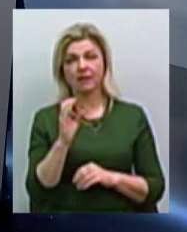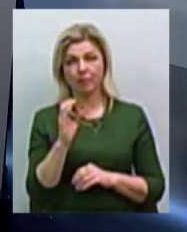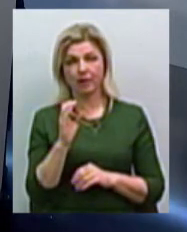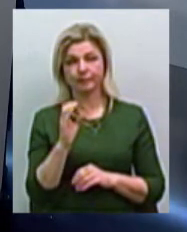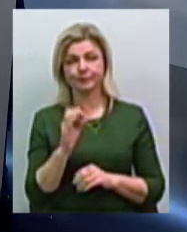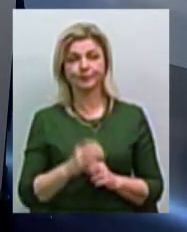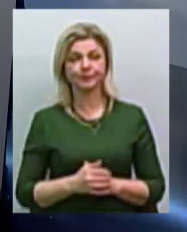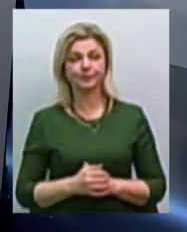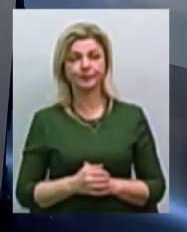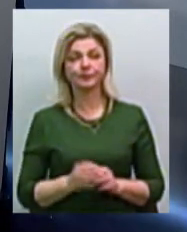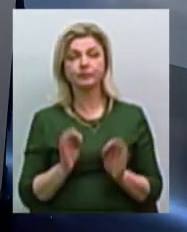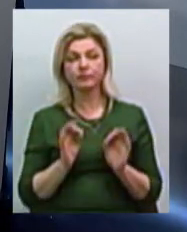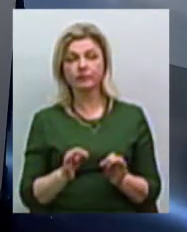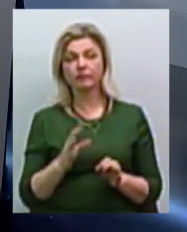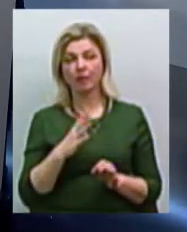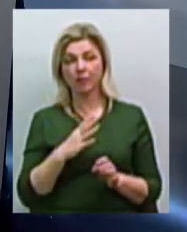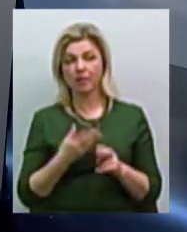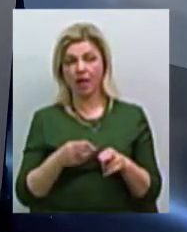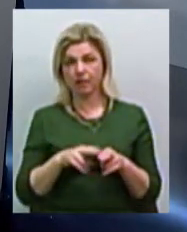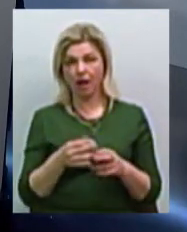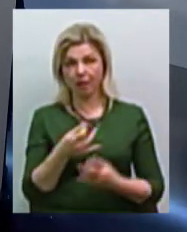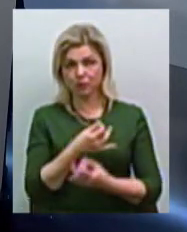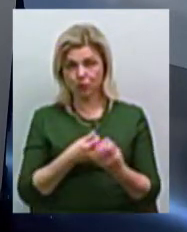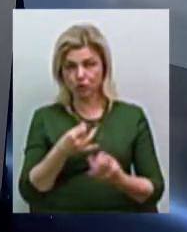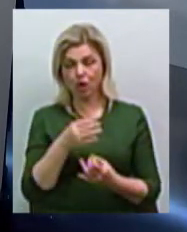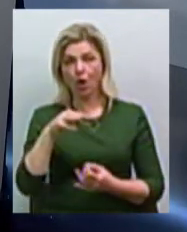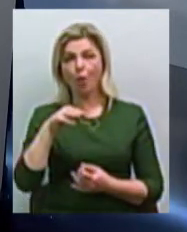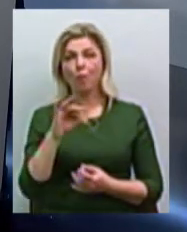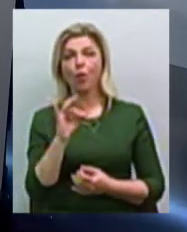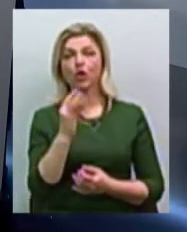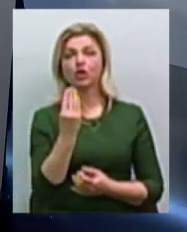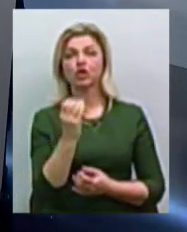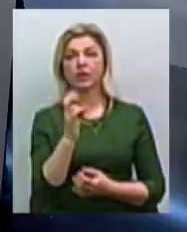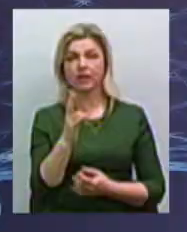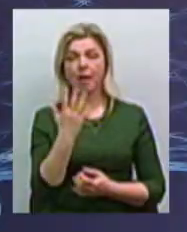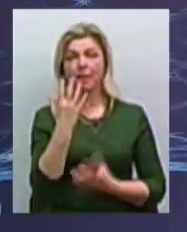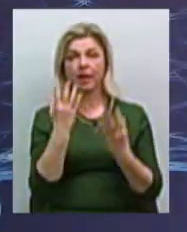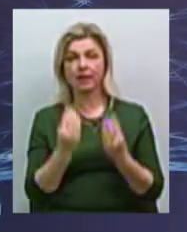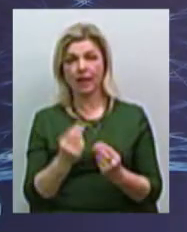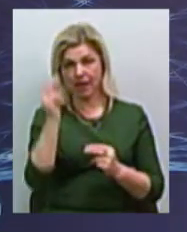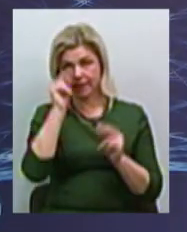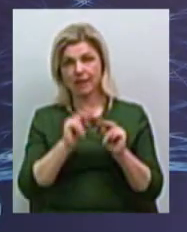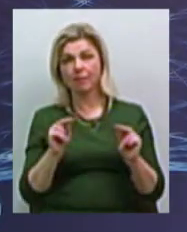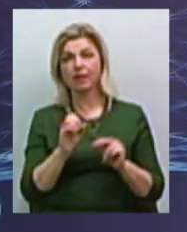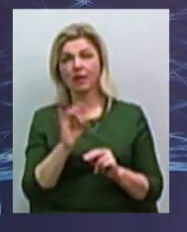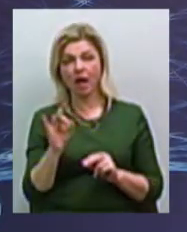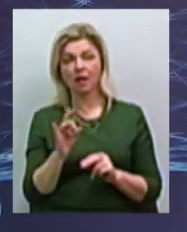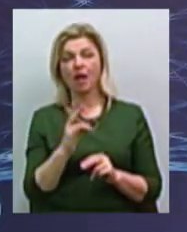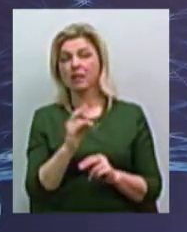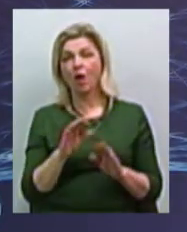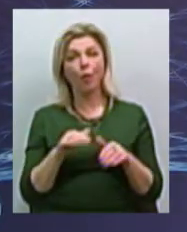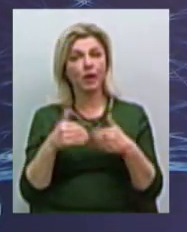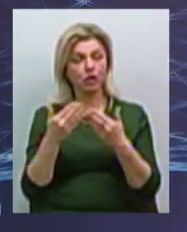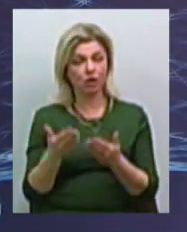якраз у нас було це обсуждення в Морщині, на 5 днів семинар. Ми облашалися. Я